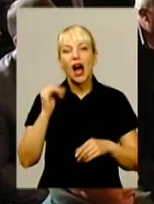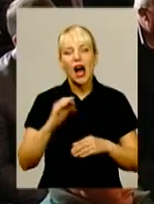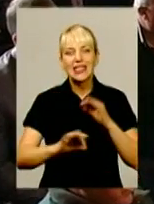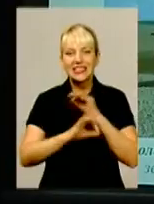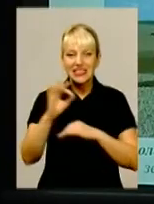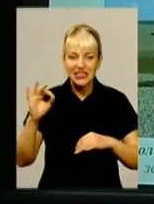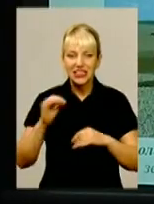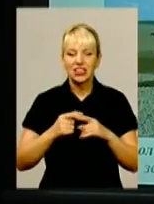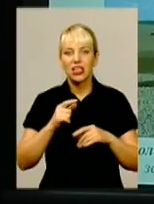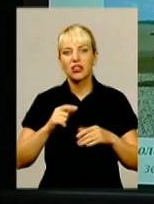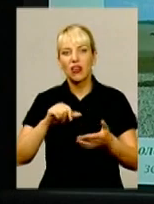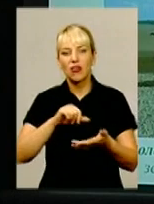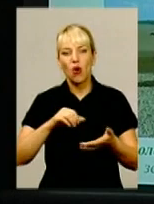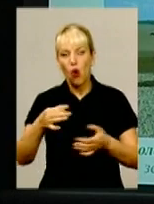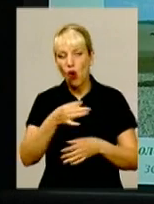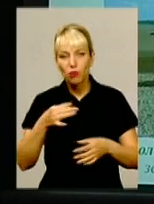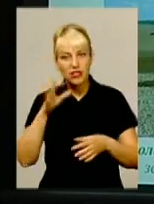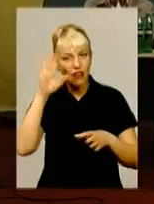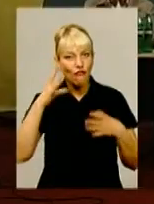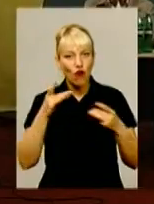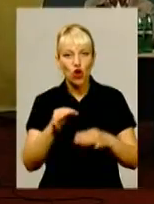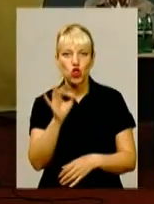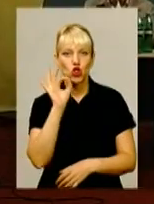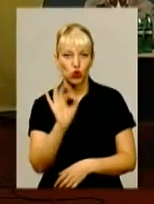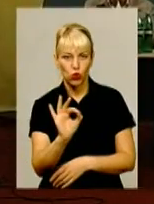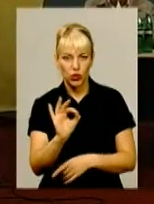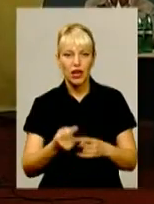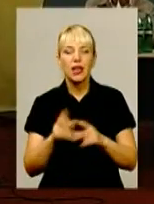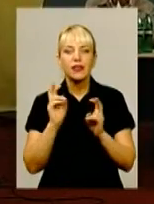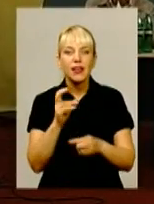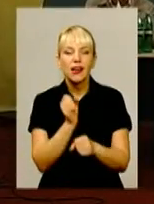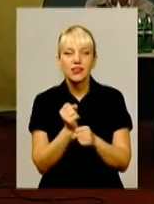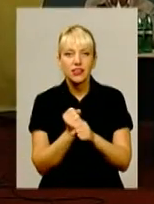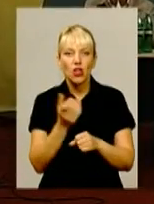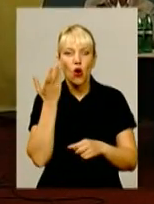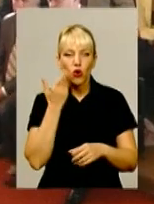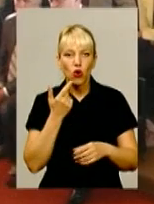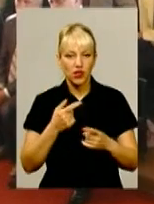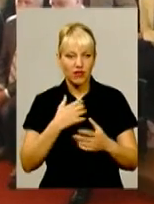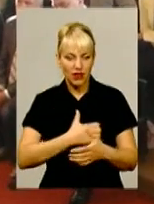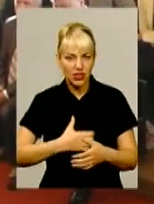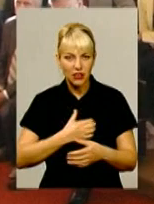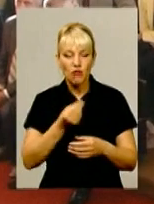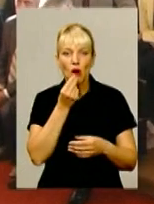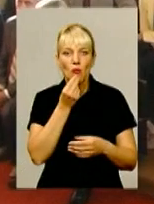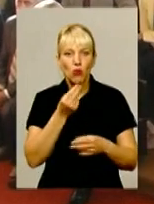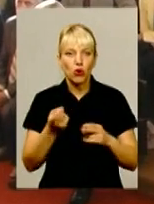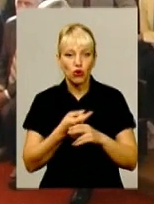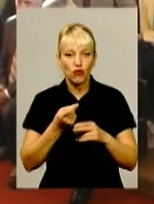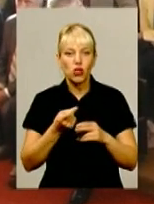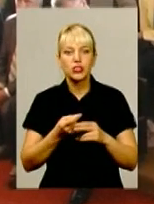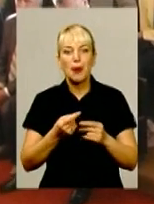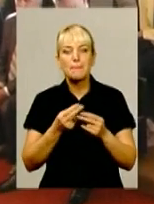ворному шарі ґрунту на початку посівної – абсолютний нуль. Як діяти, коли на кону продовольча безпека держави, а завжди багаті водої регіони